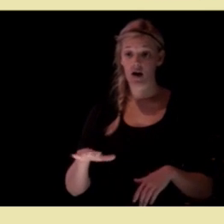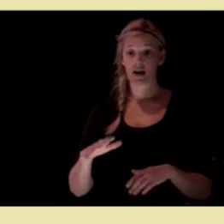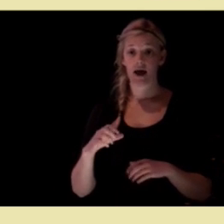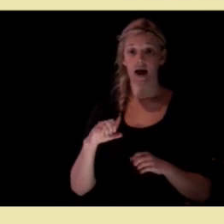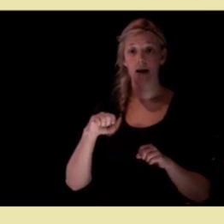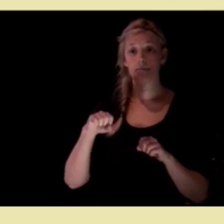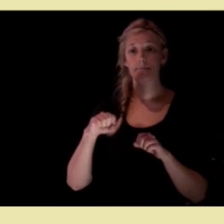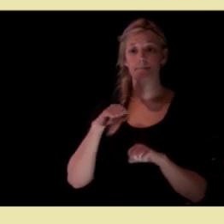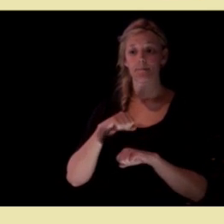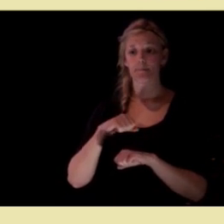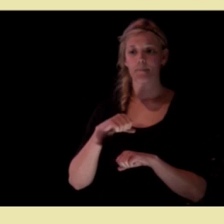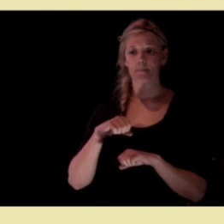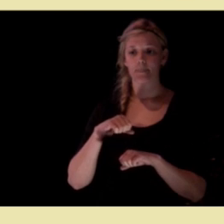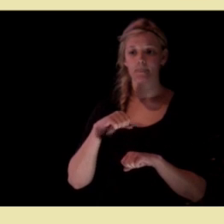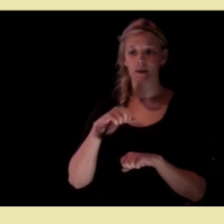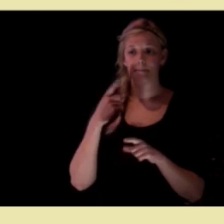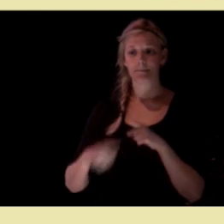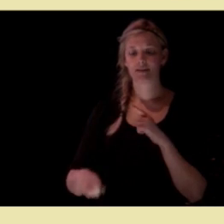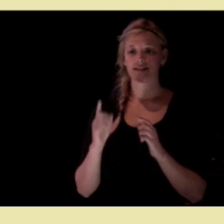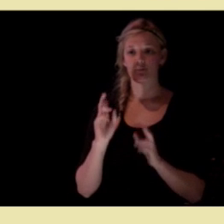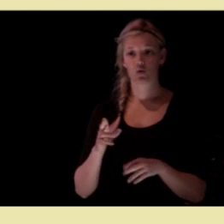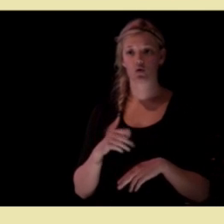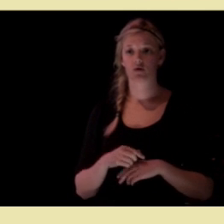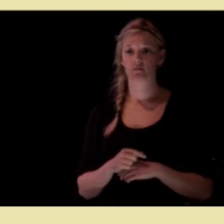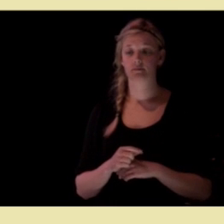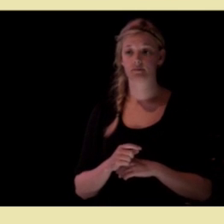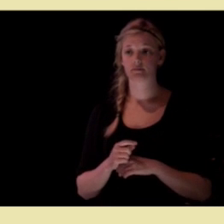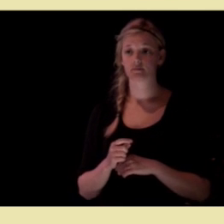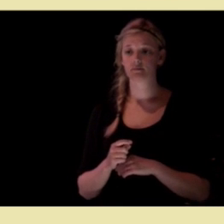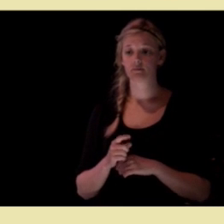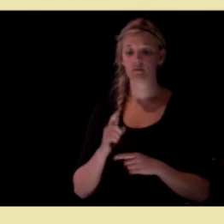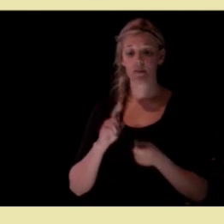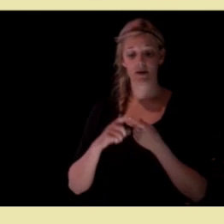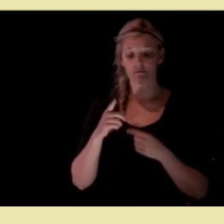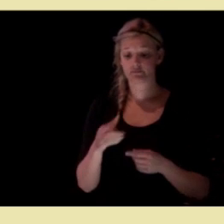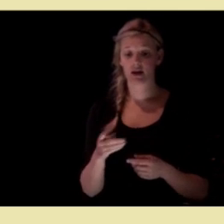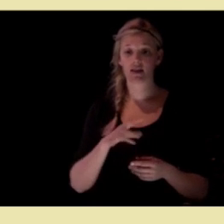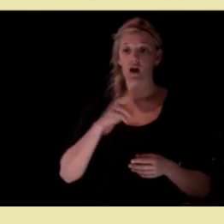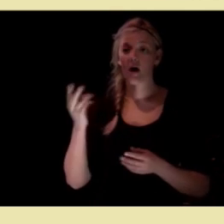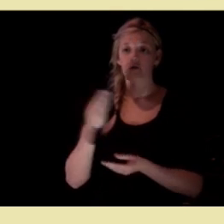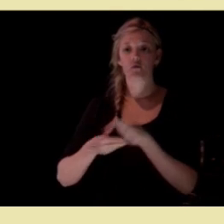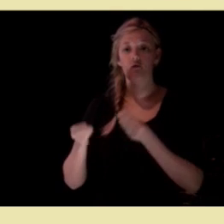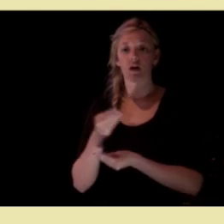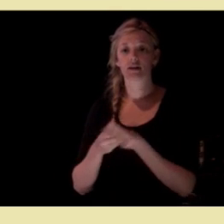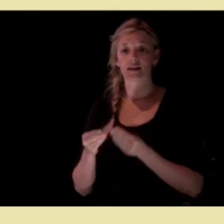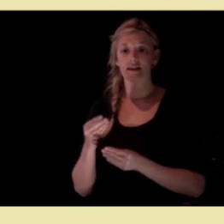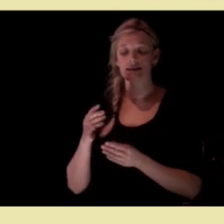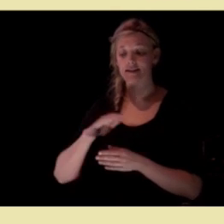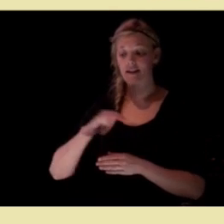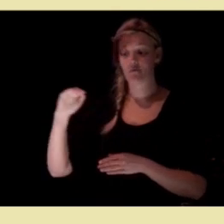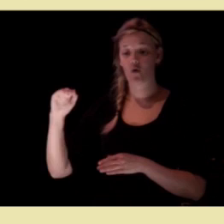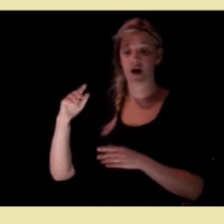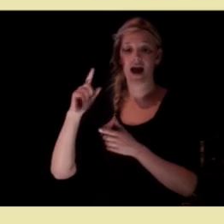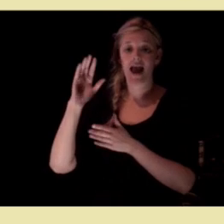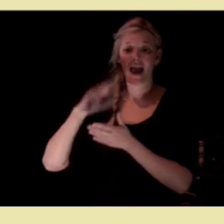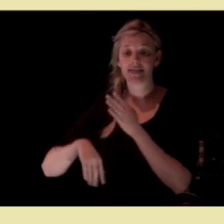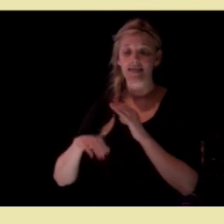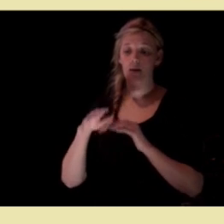misbrukt. Men tannhelsen befinner seg på et annet forvaltningsnivå enn barnevernet,